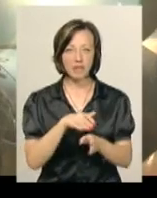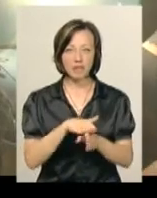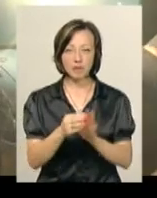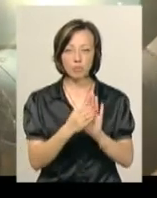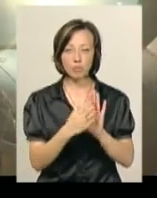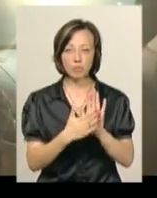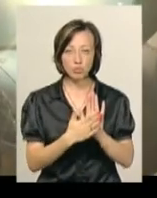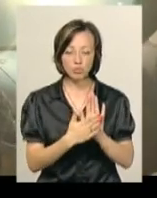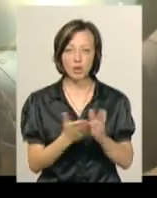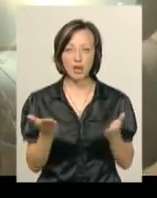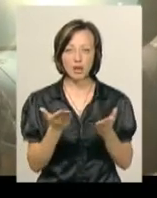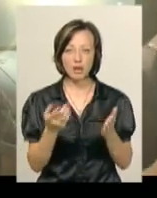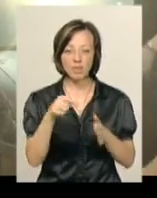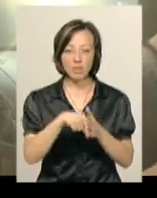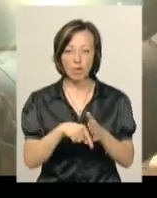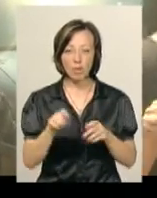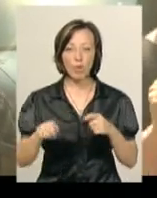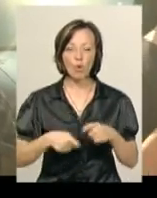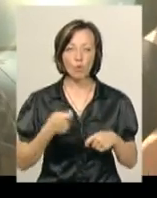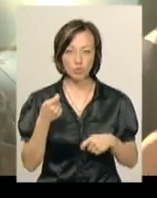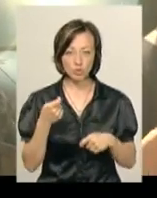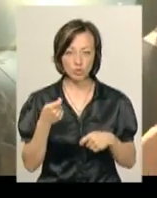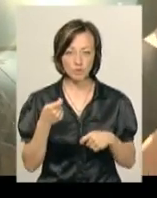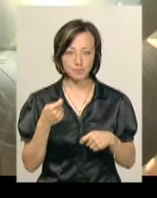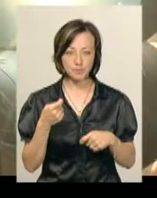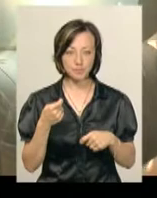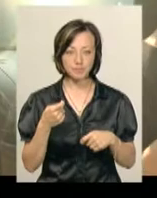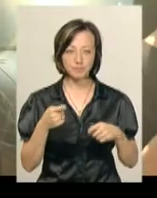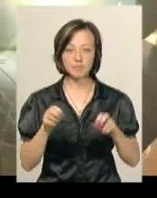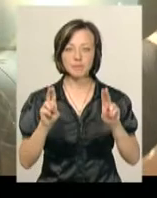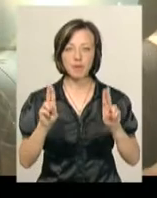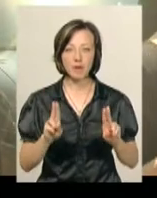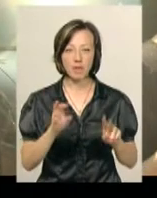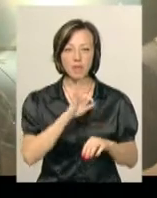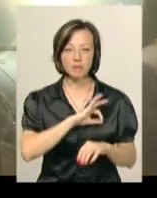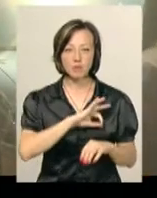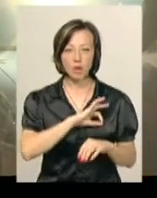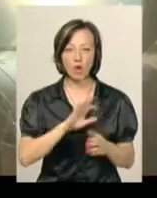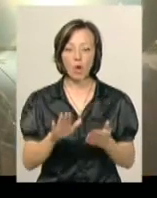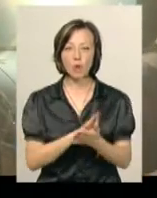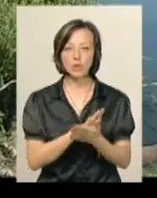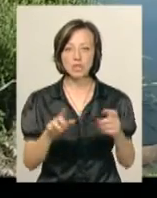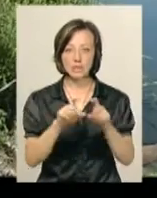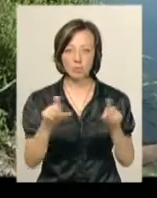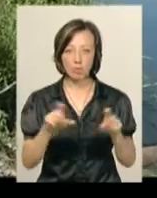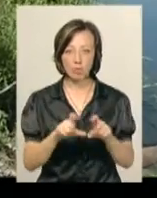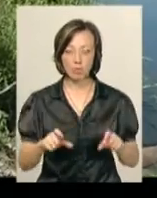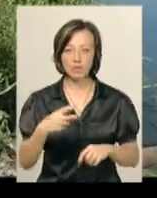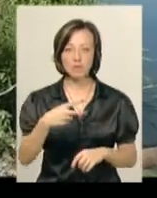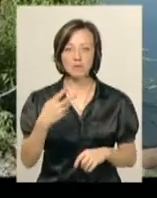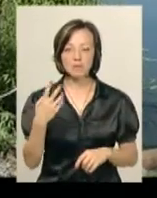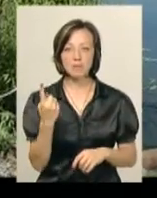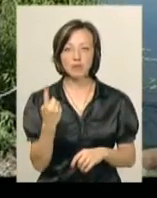пункту припису, який полягає в порушенні правил експлуатації очисних споруд. 21